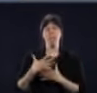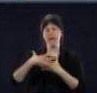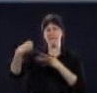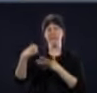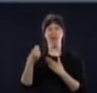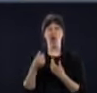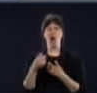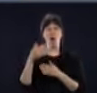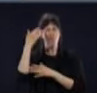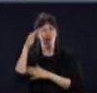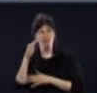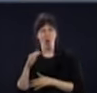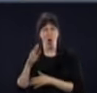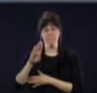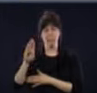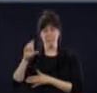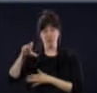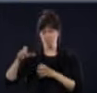À strictement parler,